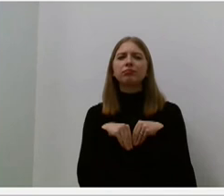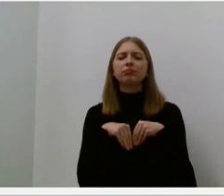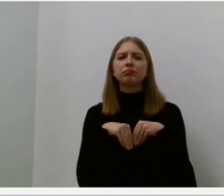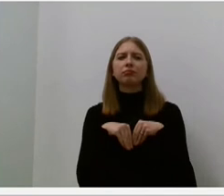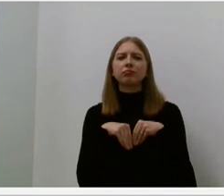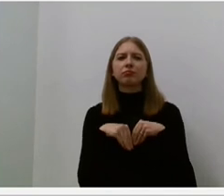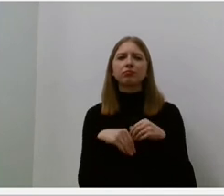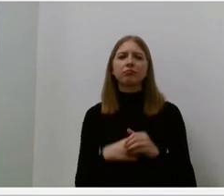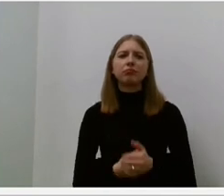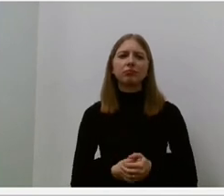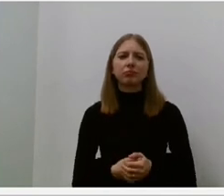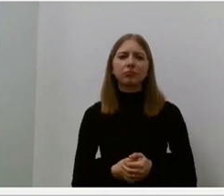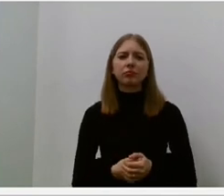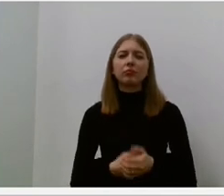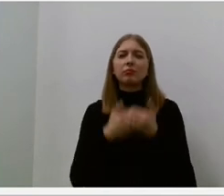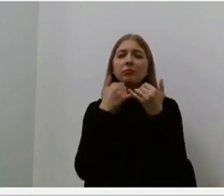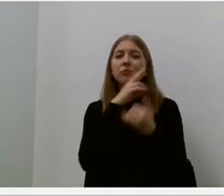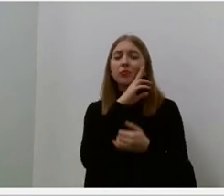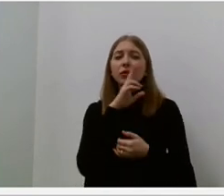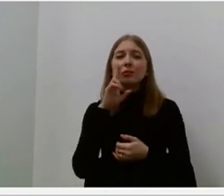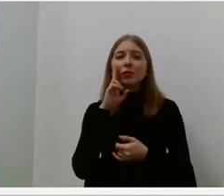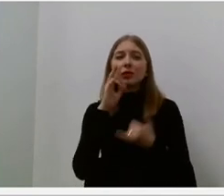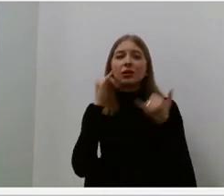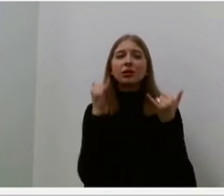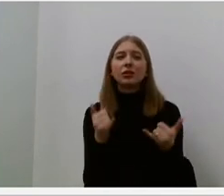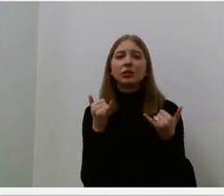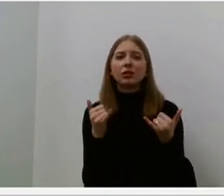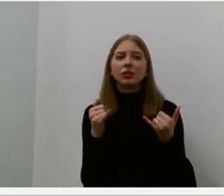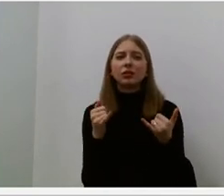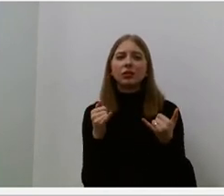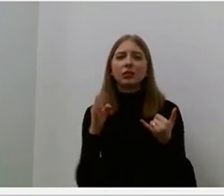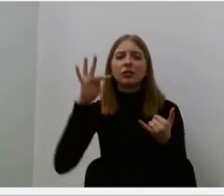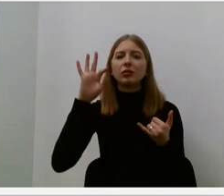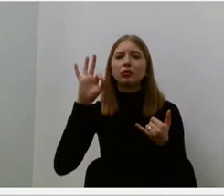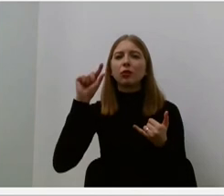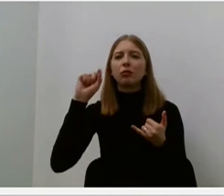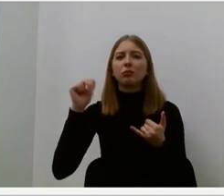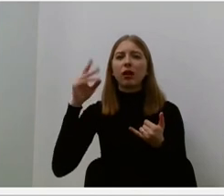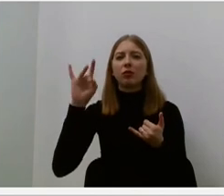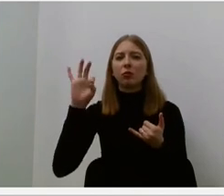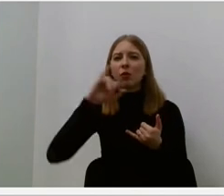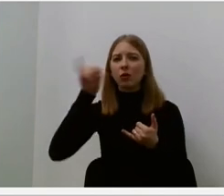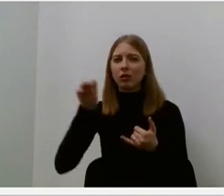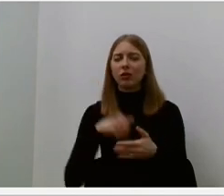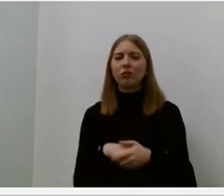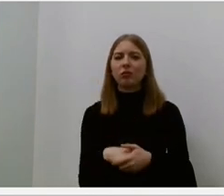akmens. mama dabar visai tikrai to pangoje taip kaip ketino.